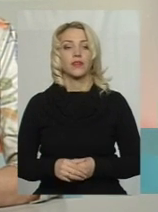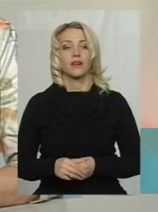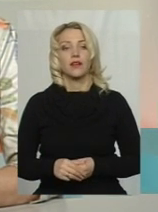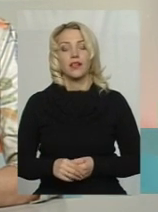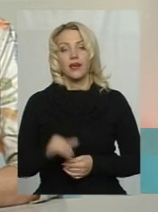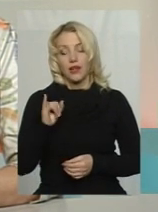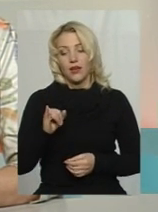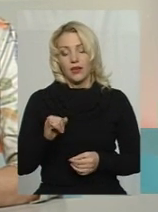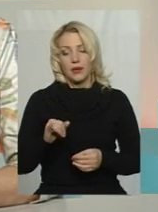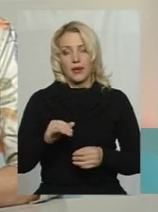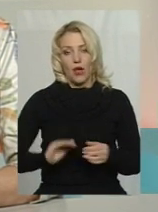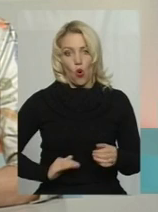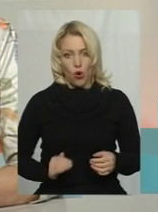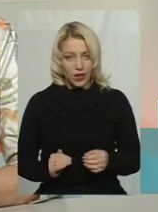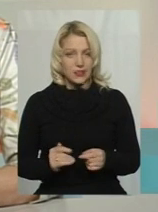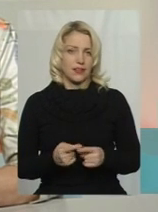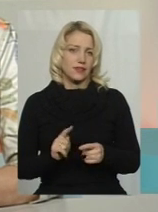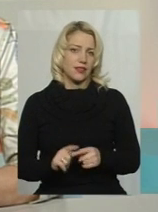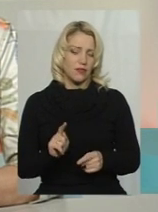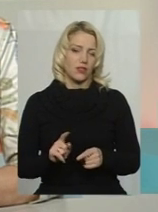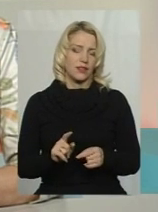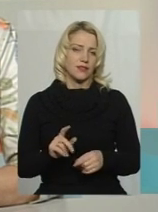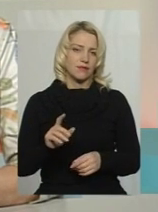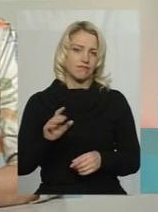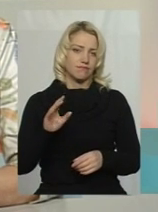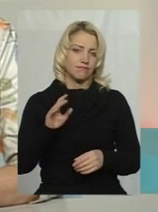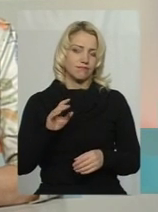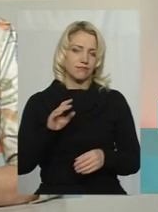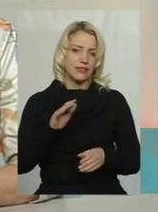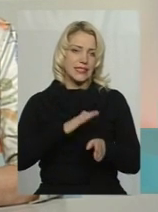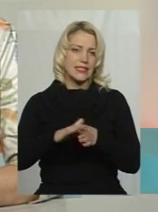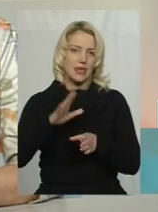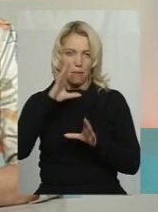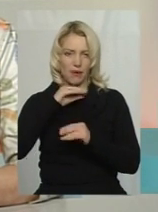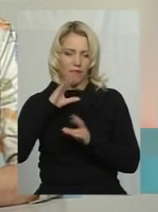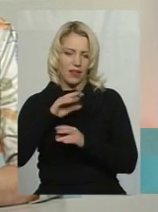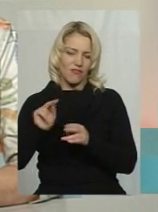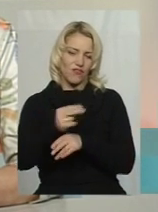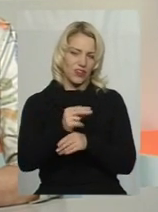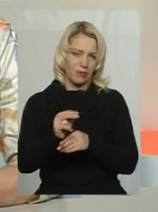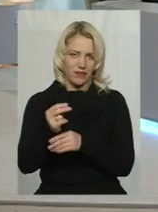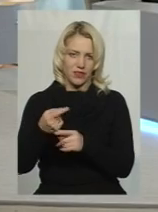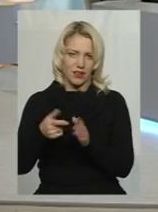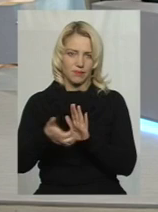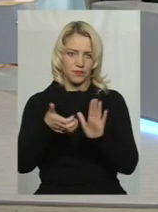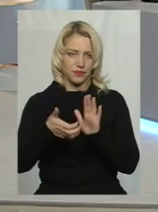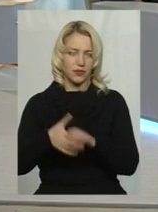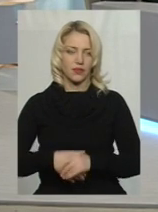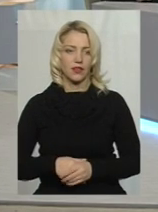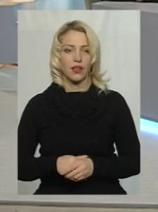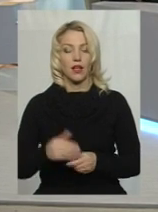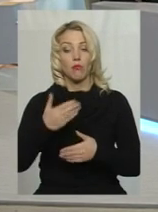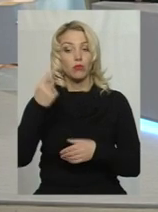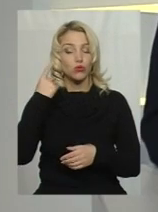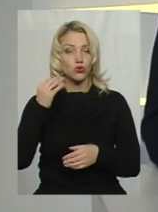організація обов'язково справляється з виправлення цих недоліків. Пані Людмила, ми